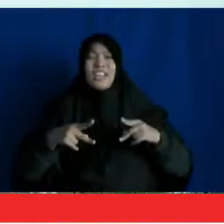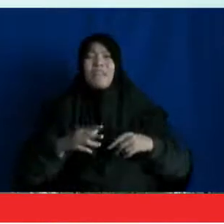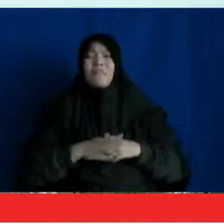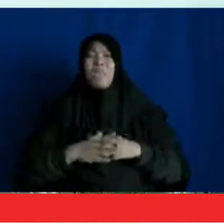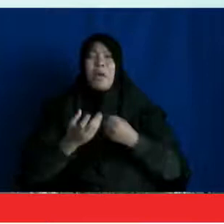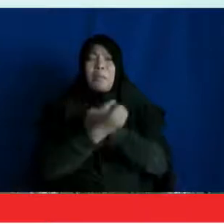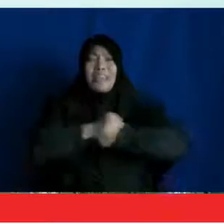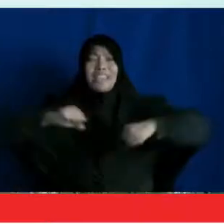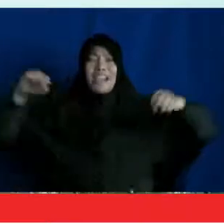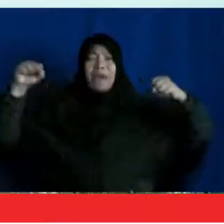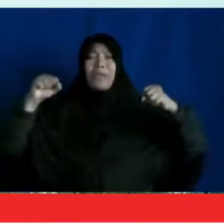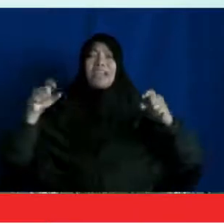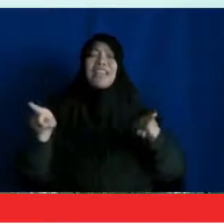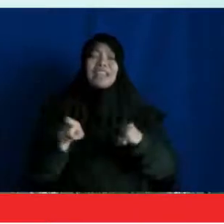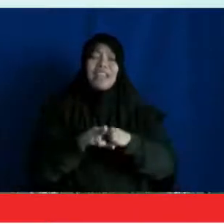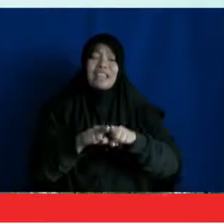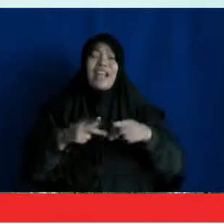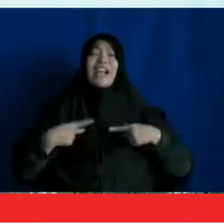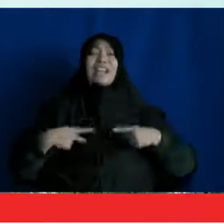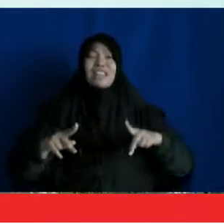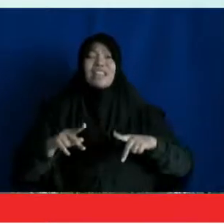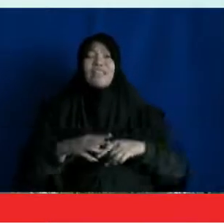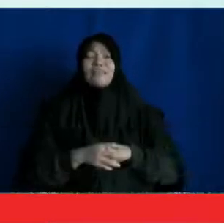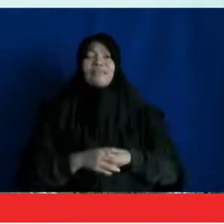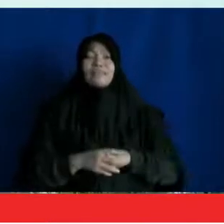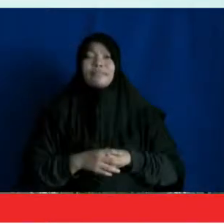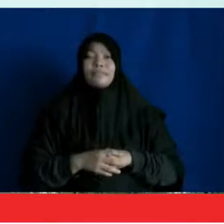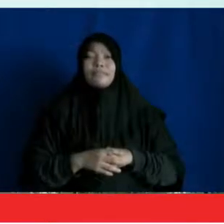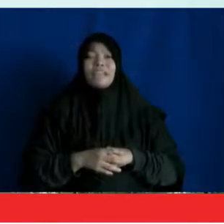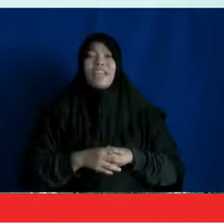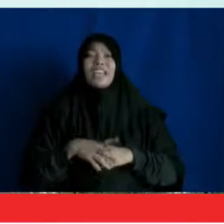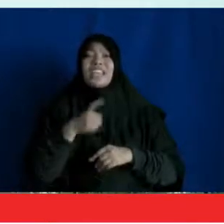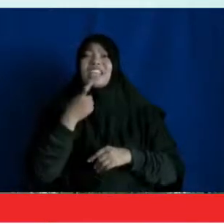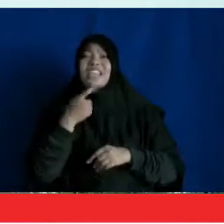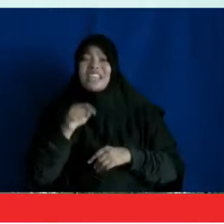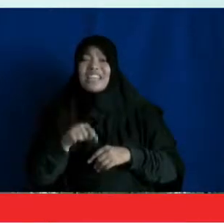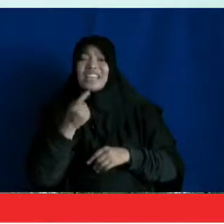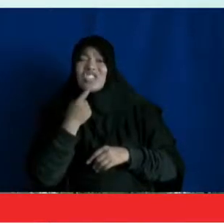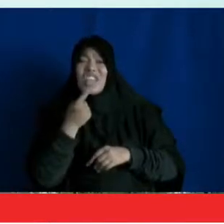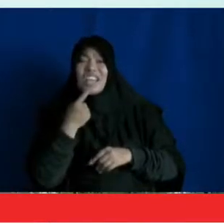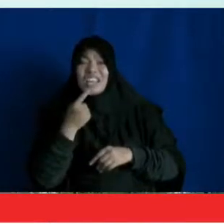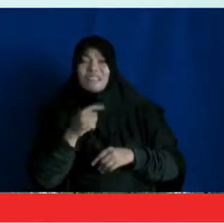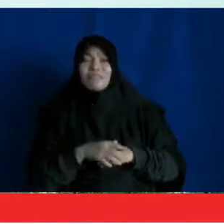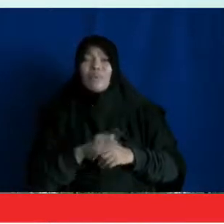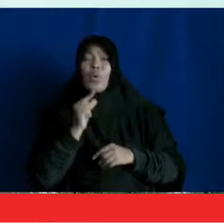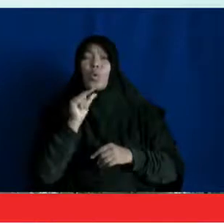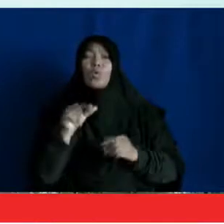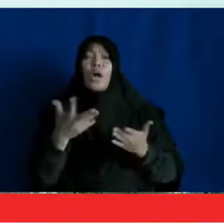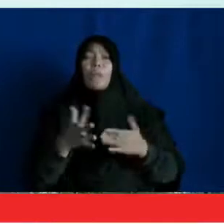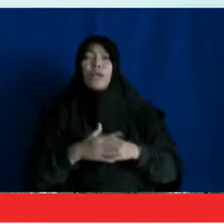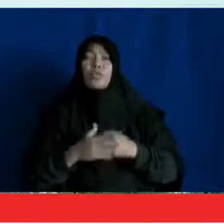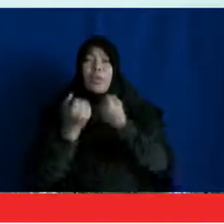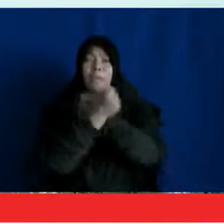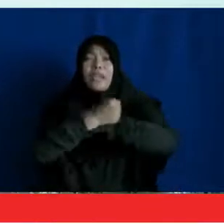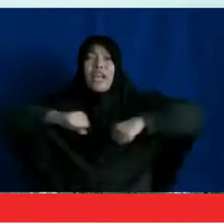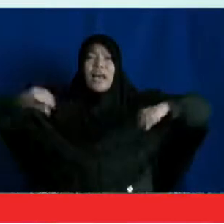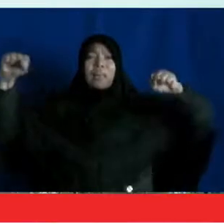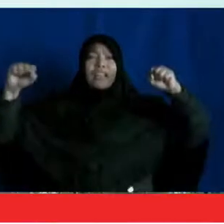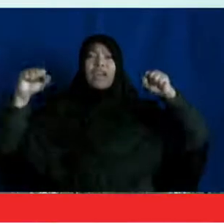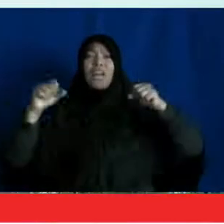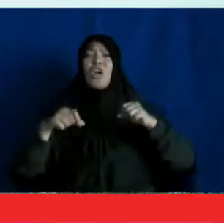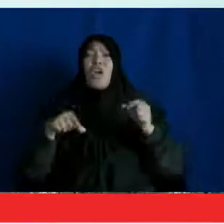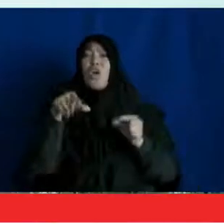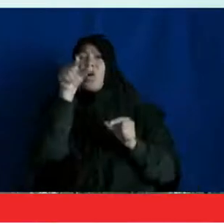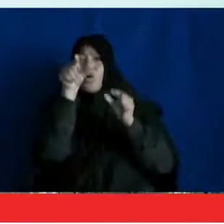Untuk menyelamatkan lingkungan kita Hanya ini cara yang bisa kita lakukan Untuk menyelamatkan provinsi Sumatera